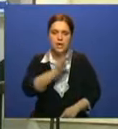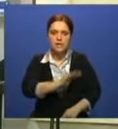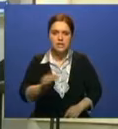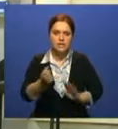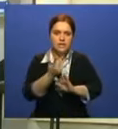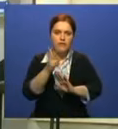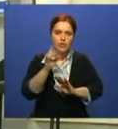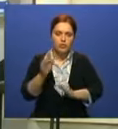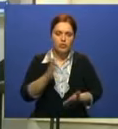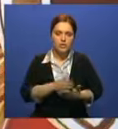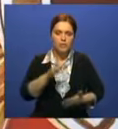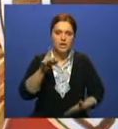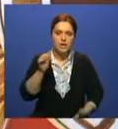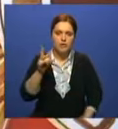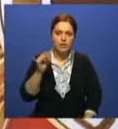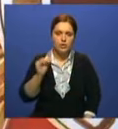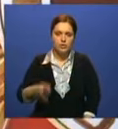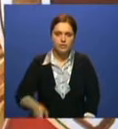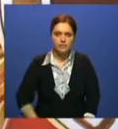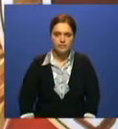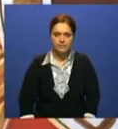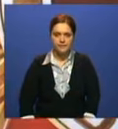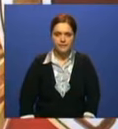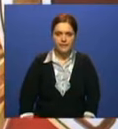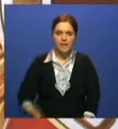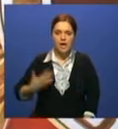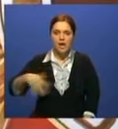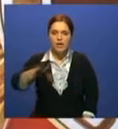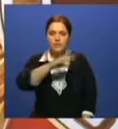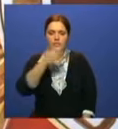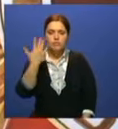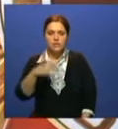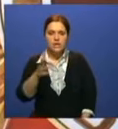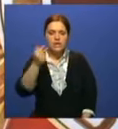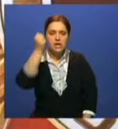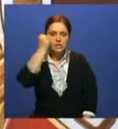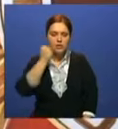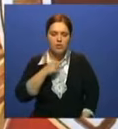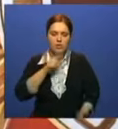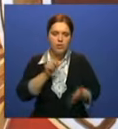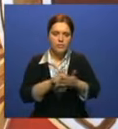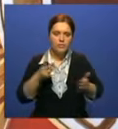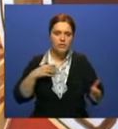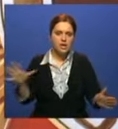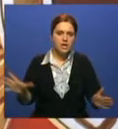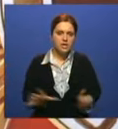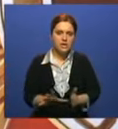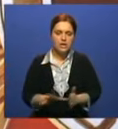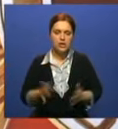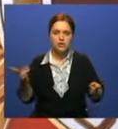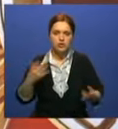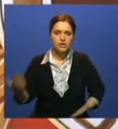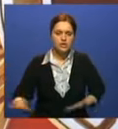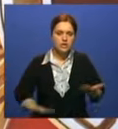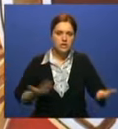внуков, есть и правнуки. Нам всем уже немало лет, но мы просто обязаны быть в тонусе. И вот этот жизненный тонус